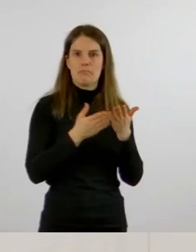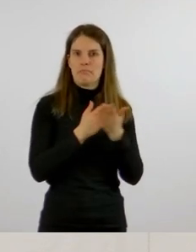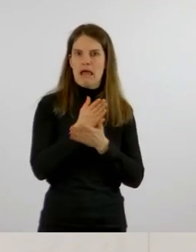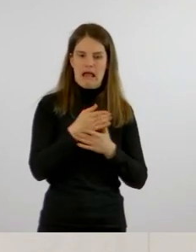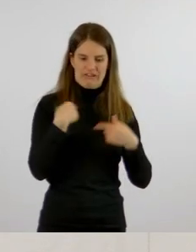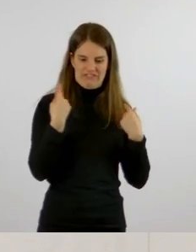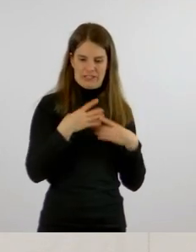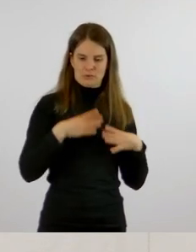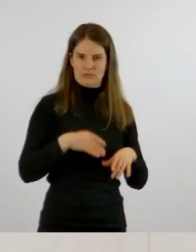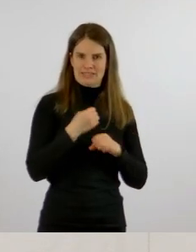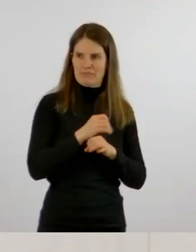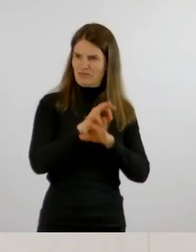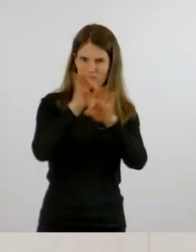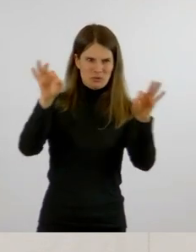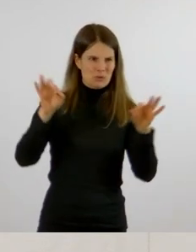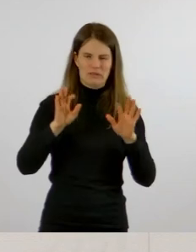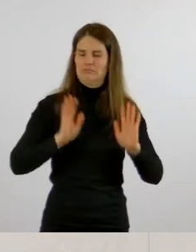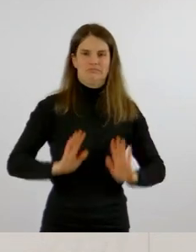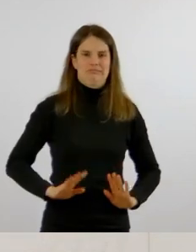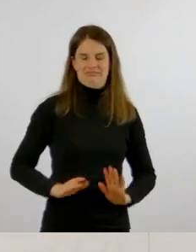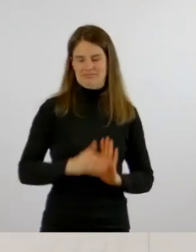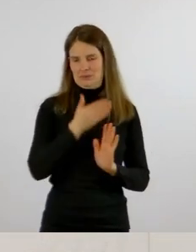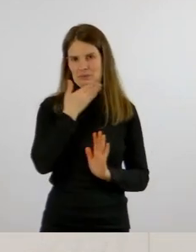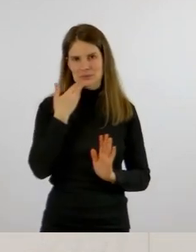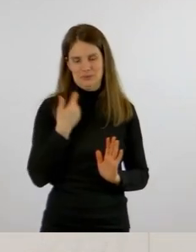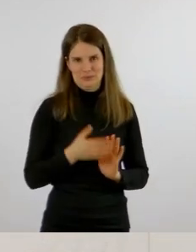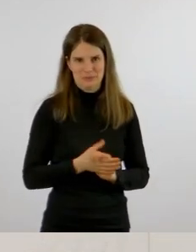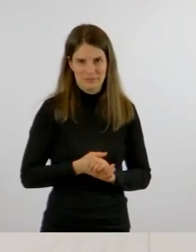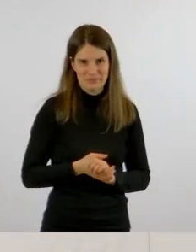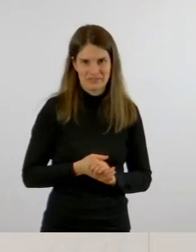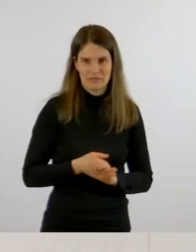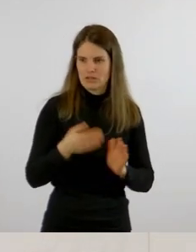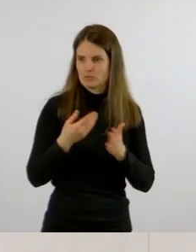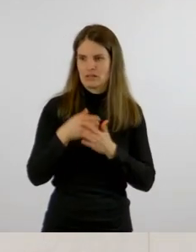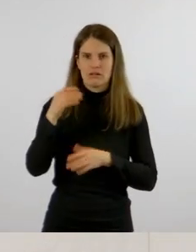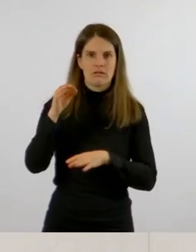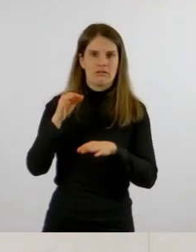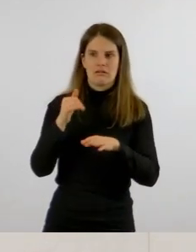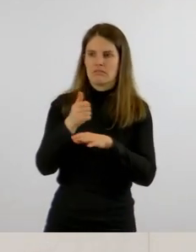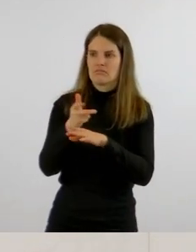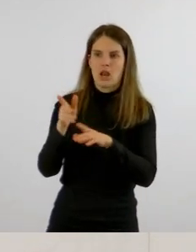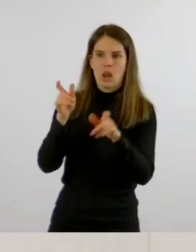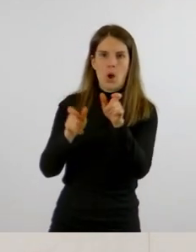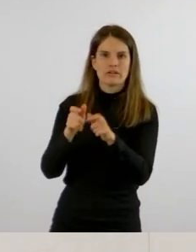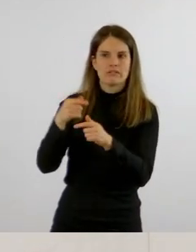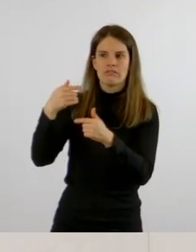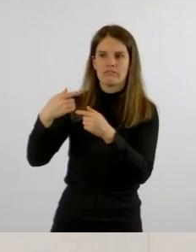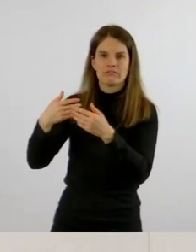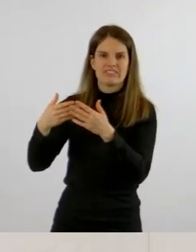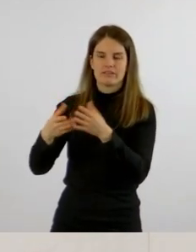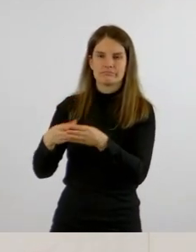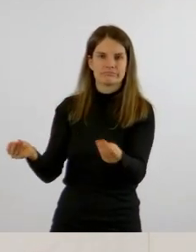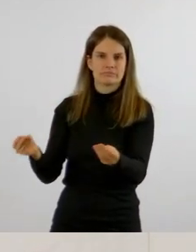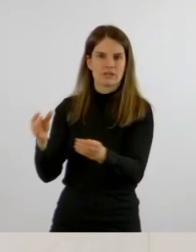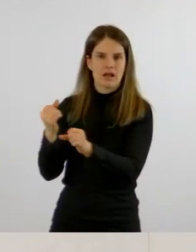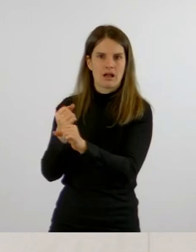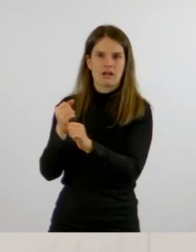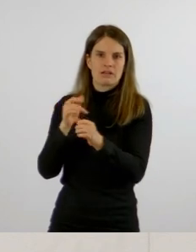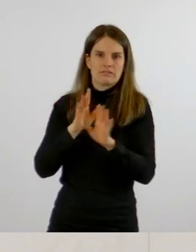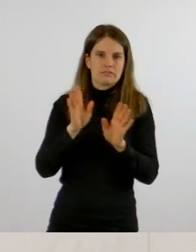also für den Wegfall von medizinischen Gruppen, weil der Notfallplan ja im Rahmen der